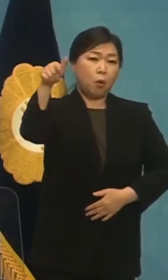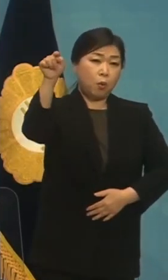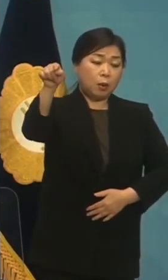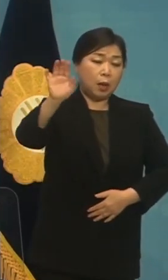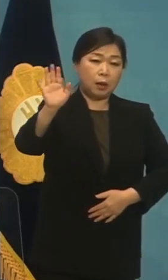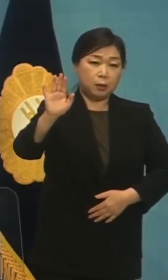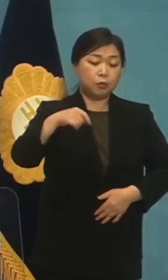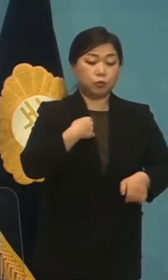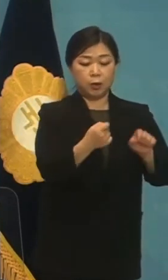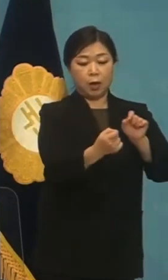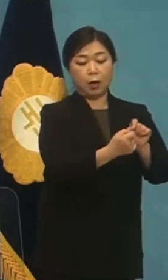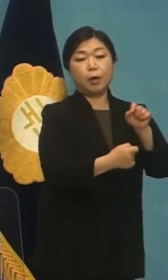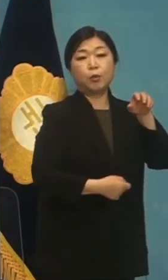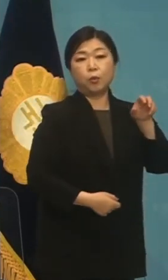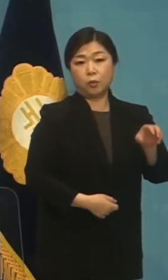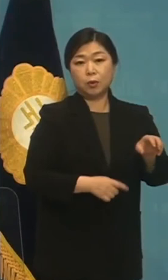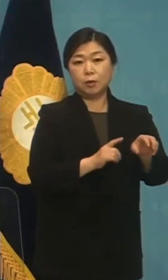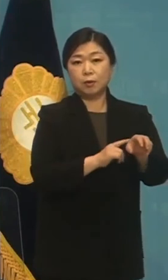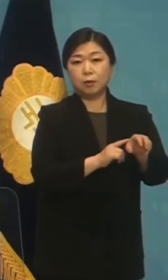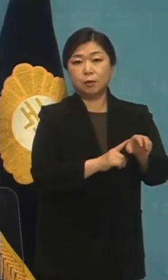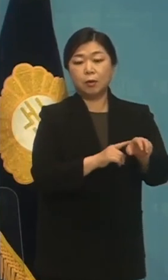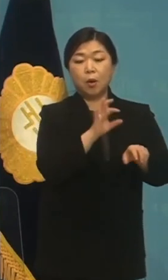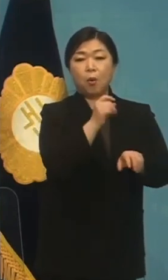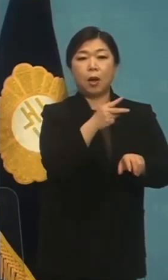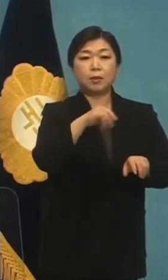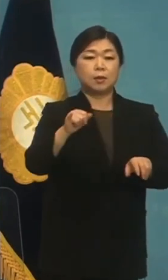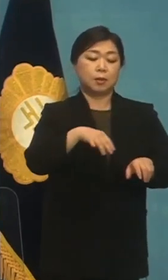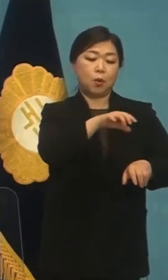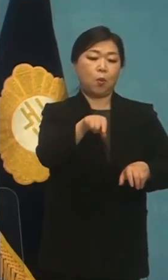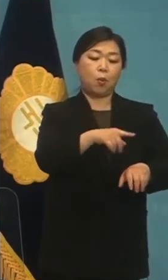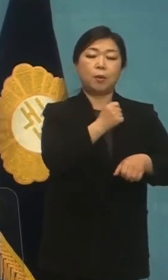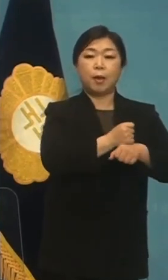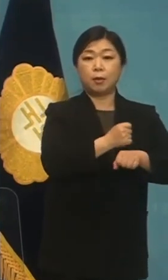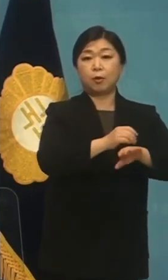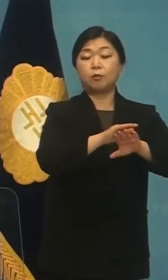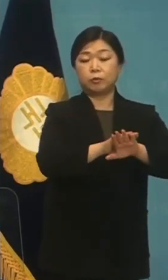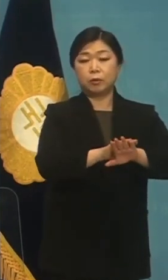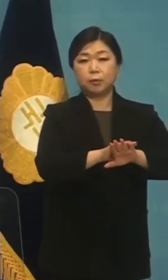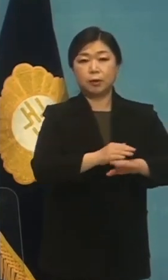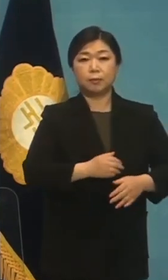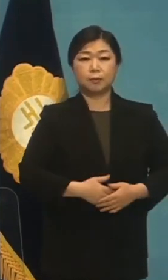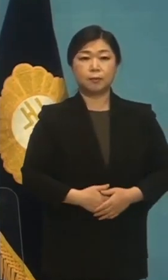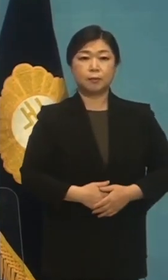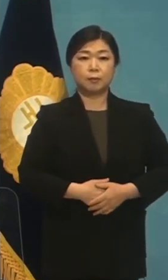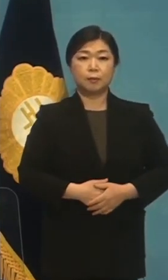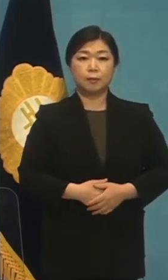우리 가까운 데 오아시스 공간을 만드는 것입니다.